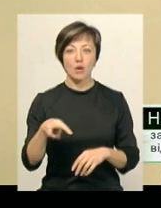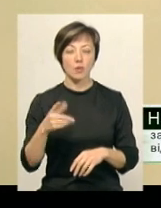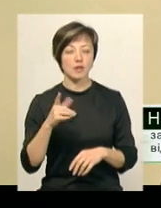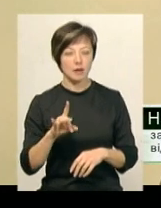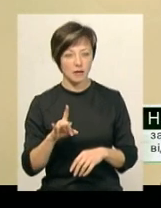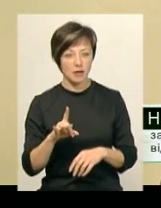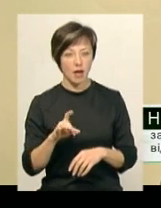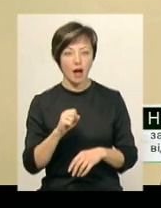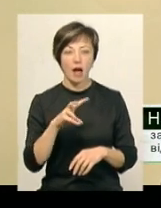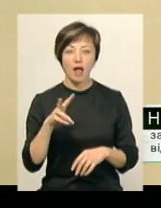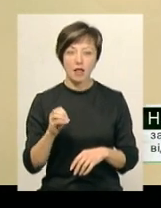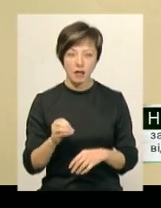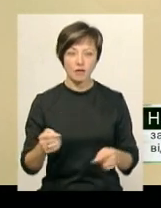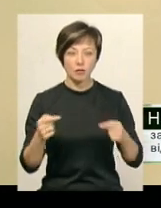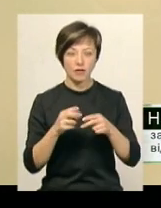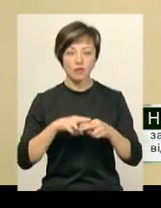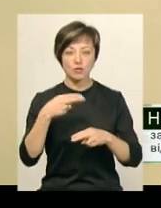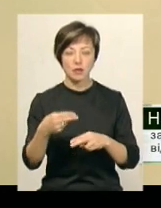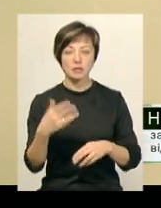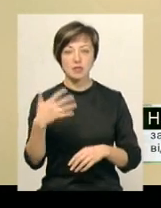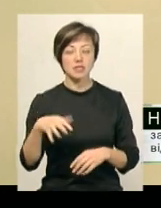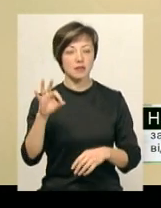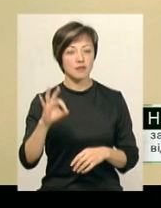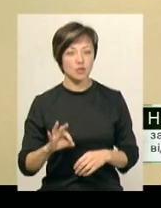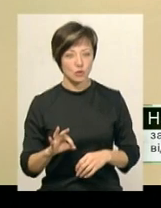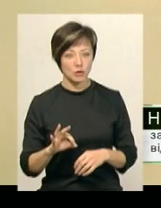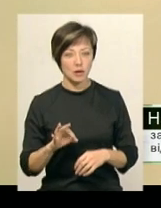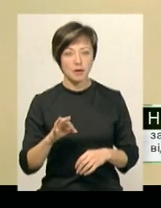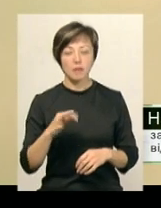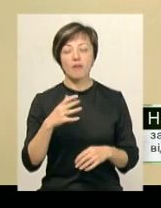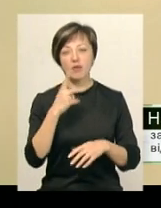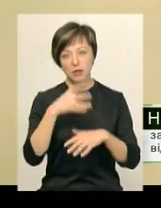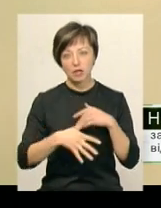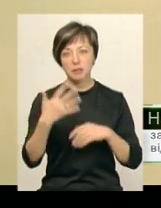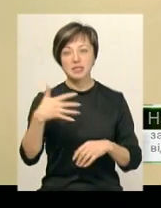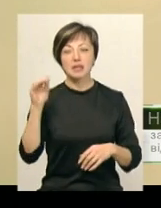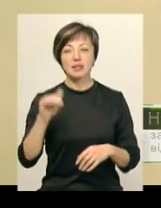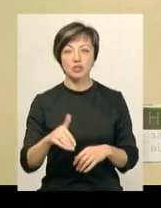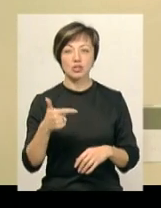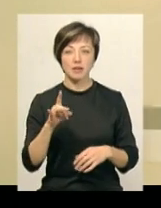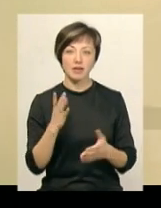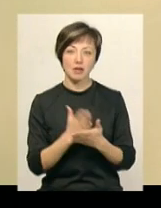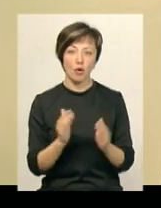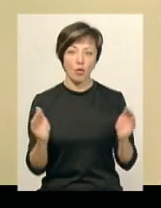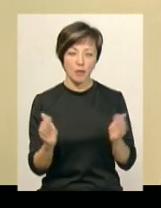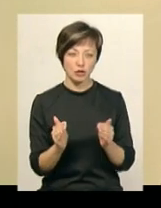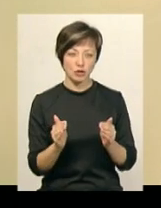гривень. Але, відповідно, ми відшкодували тільки 50 тисяч гривень, так як є обмеження.